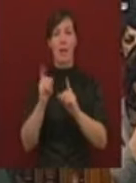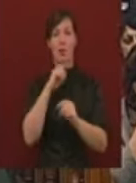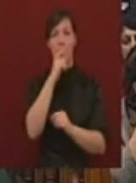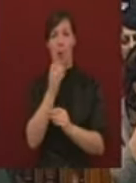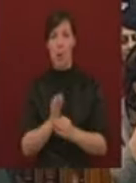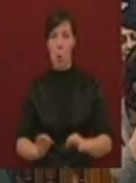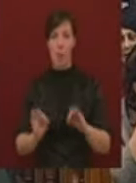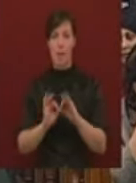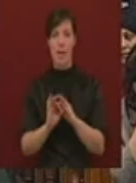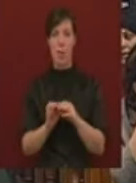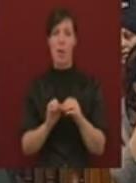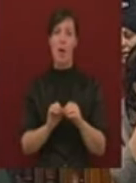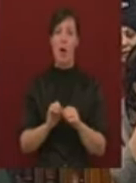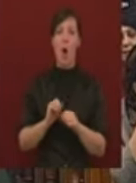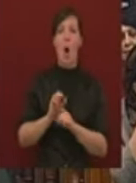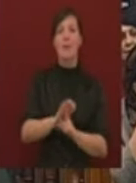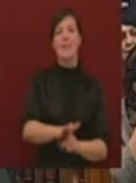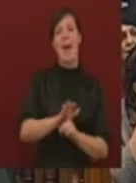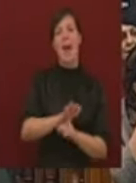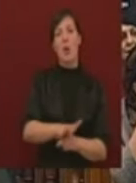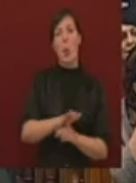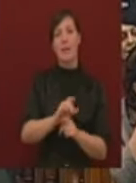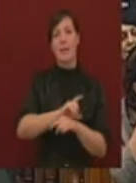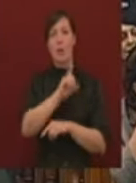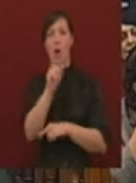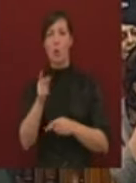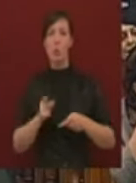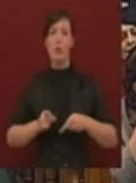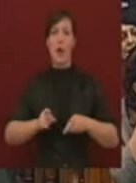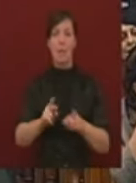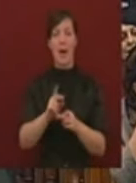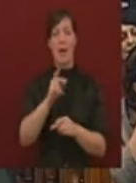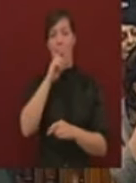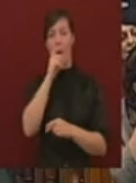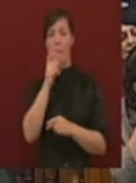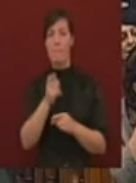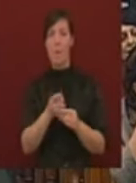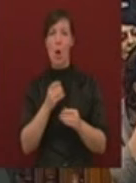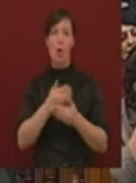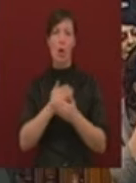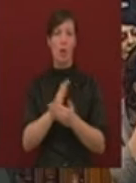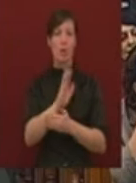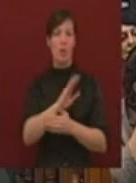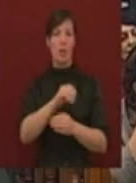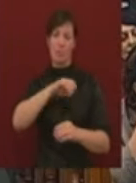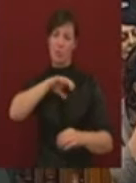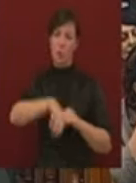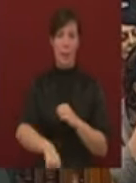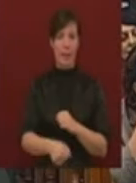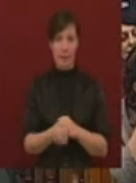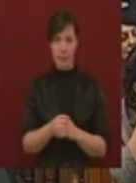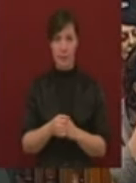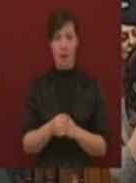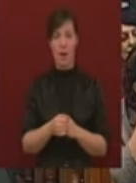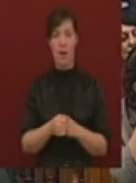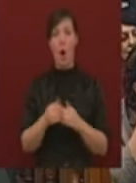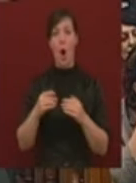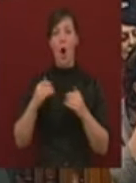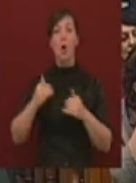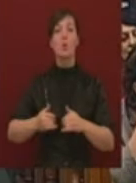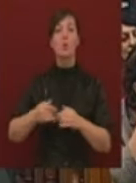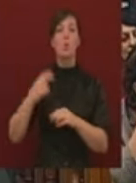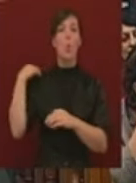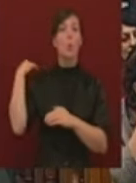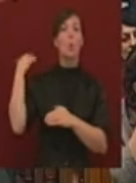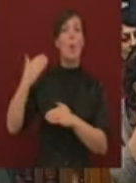erőltetett adósságpálya vágta haza. A térségbeli devizák közül az utóbbi időszakban a magyar forint gyengült a